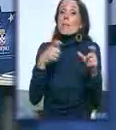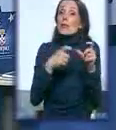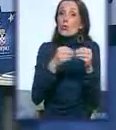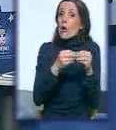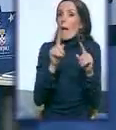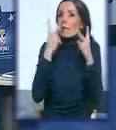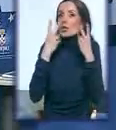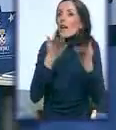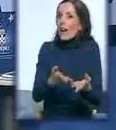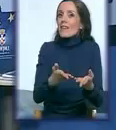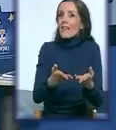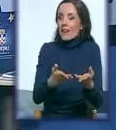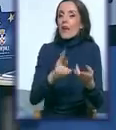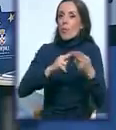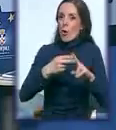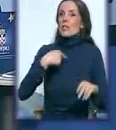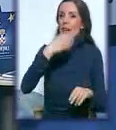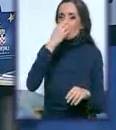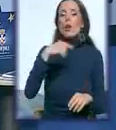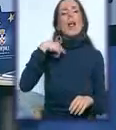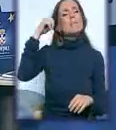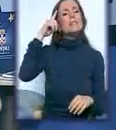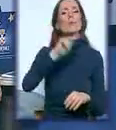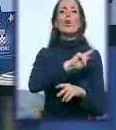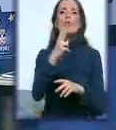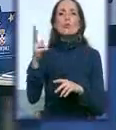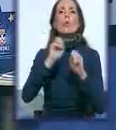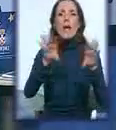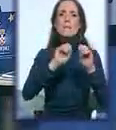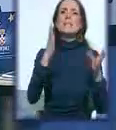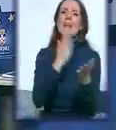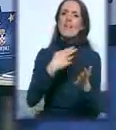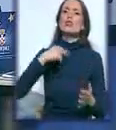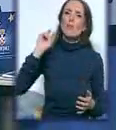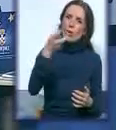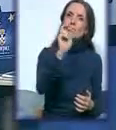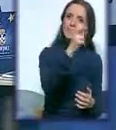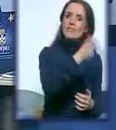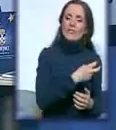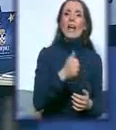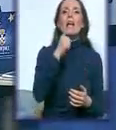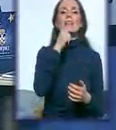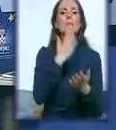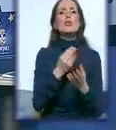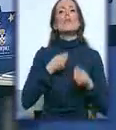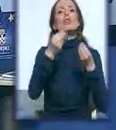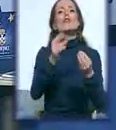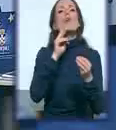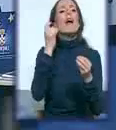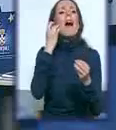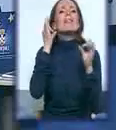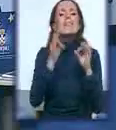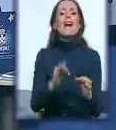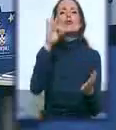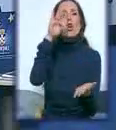bolje. Mislim da ćemo kroz druge emisije vas pozvati i zvanišno dati i datum i mesto i lokaciju gdje će biti javnost